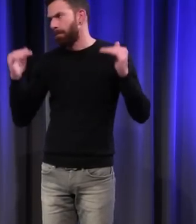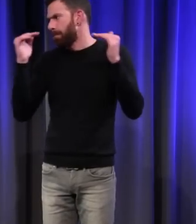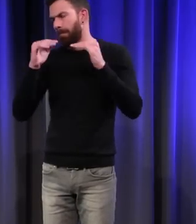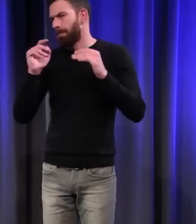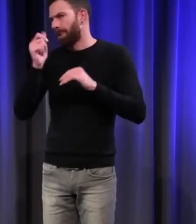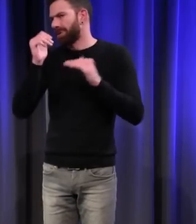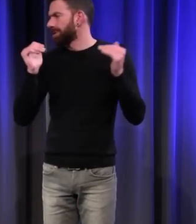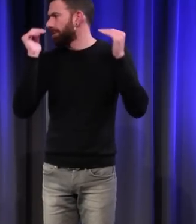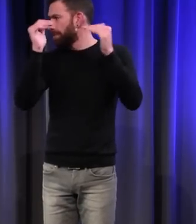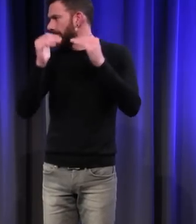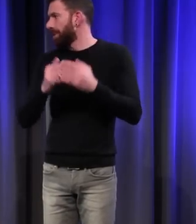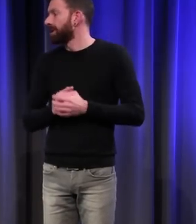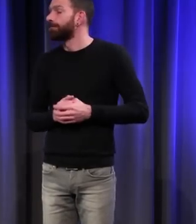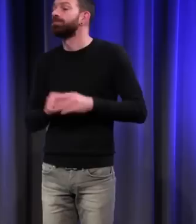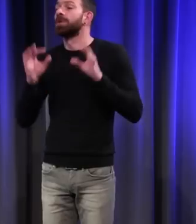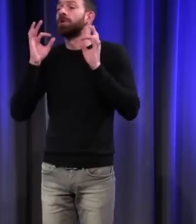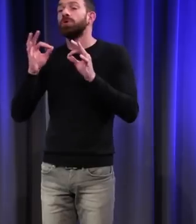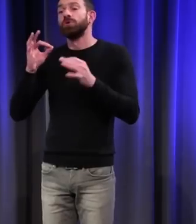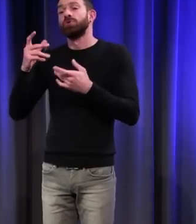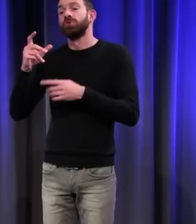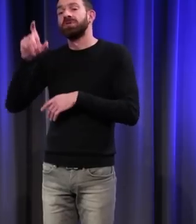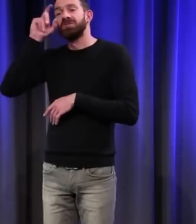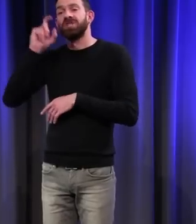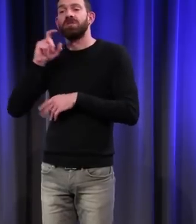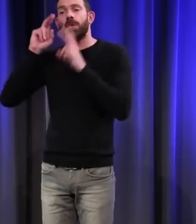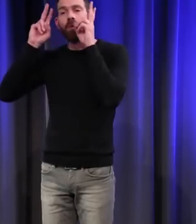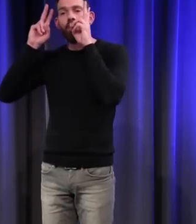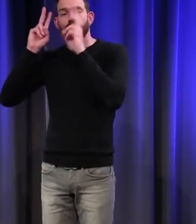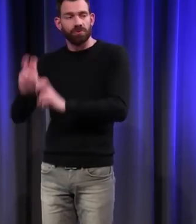Et les gender studies, ou ce qu'on a appelé les gender studies,